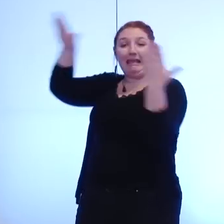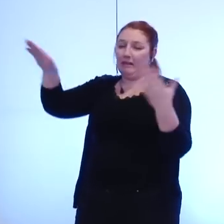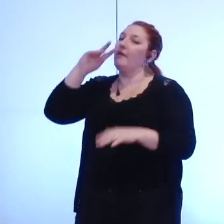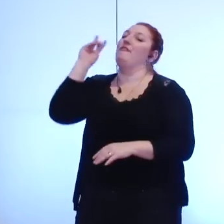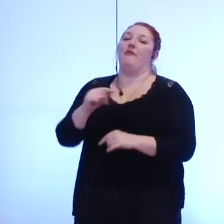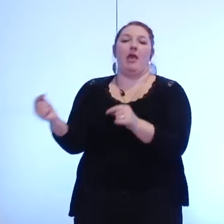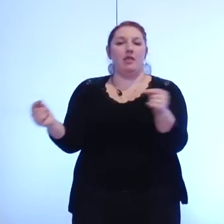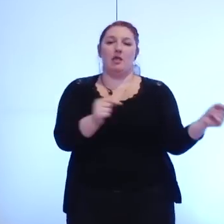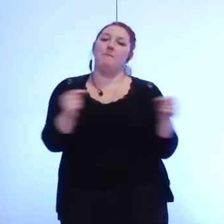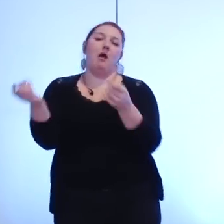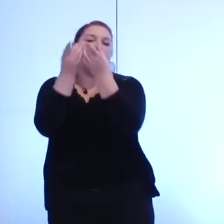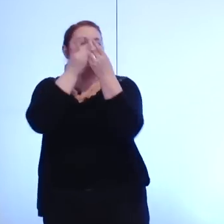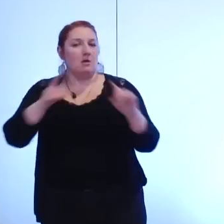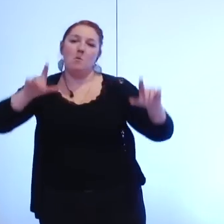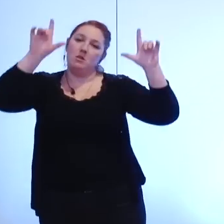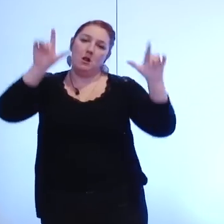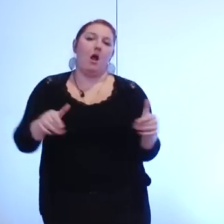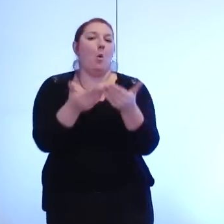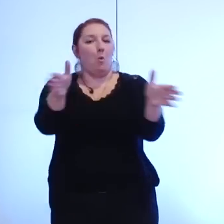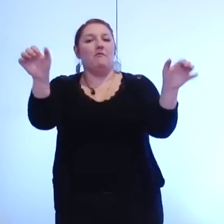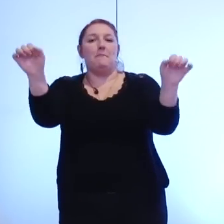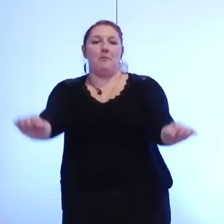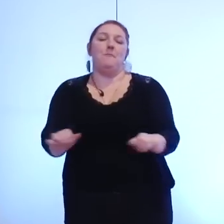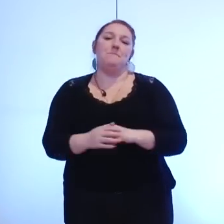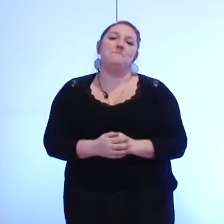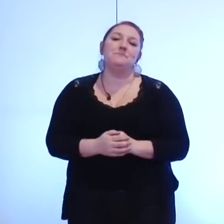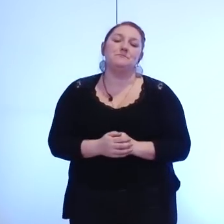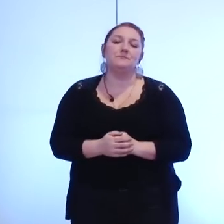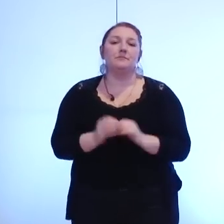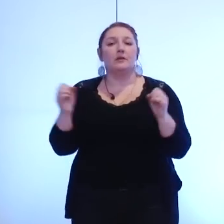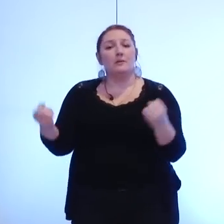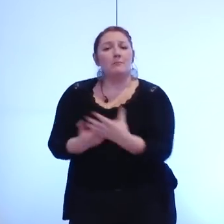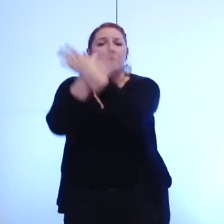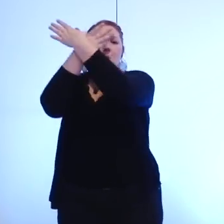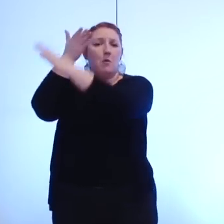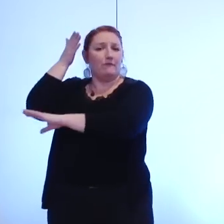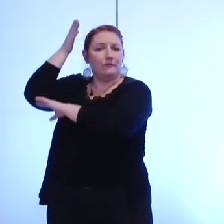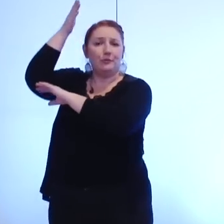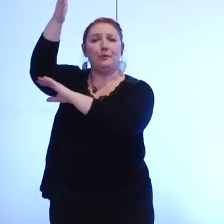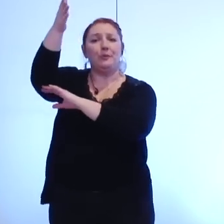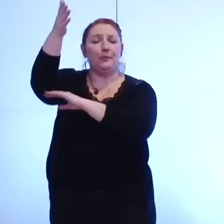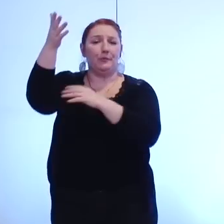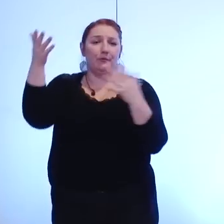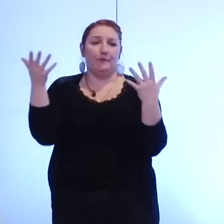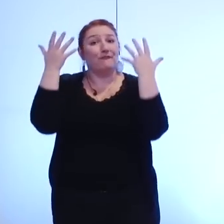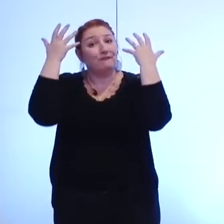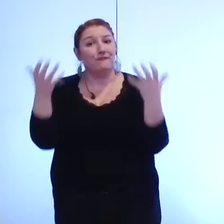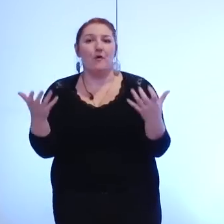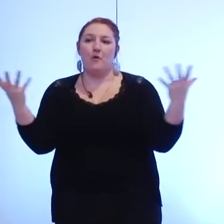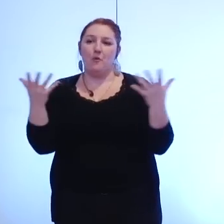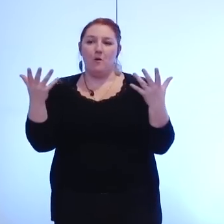sur les politiques communautaires la métropole de demain c'est une métropole que nous avons voulu